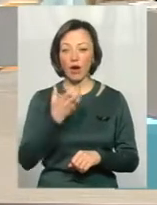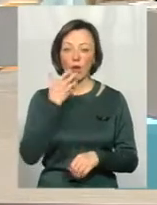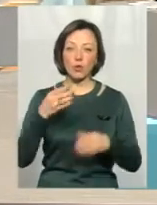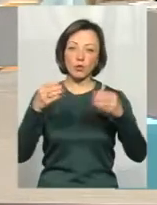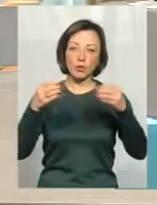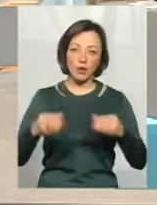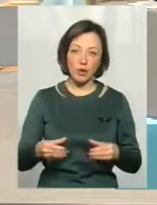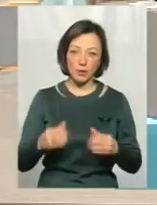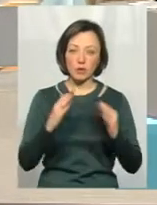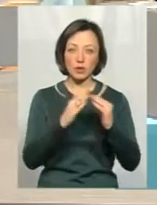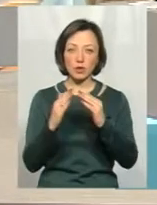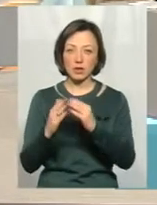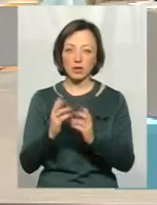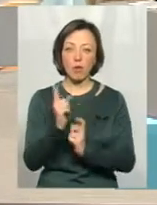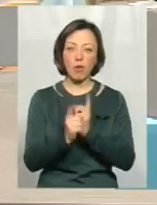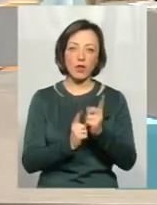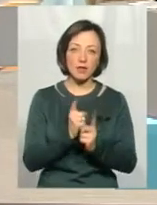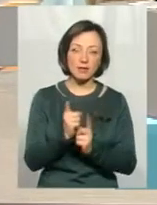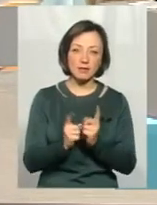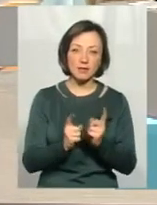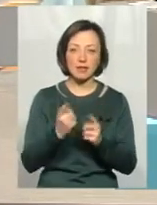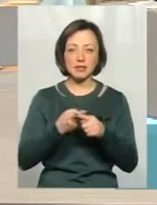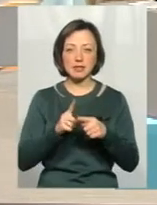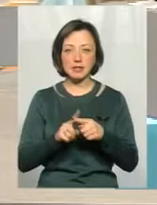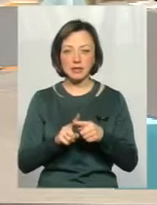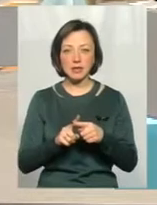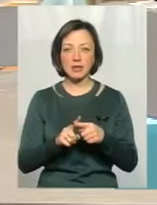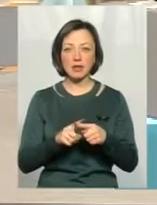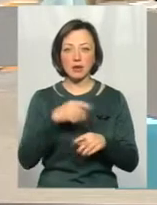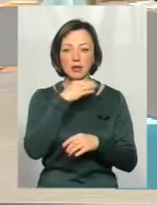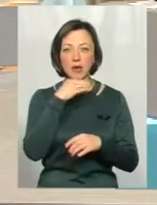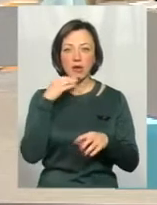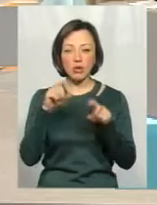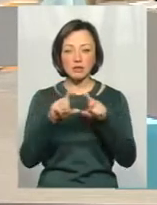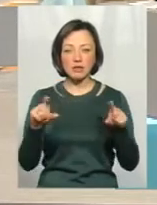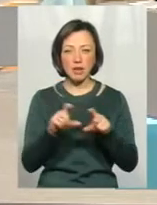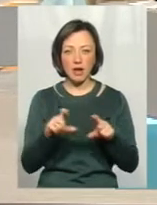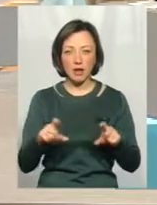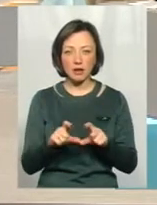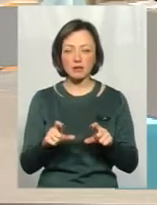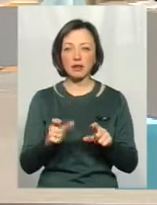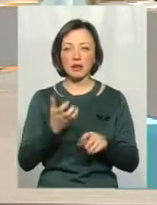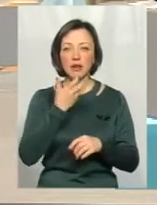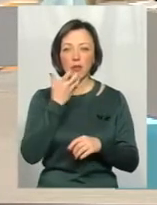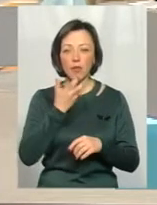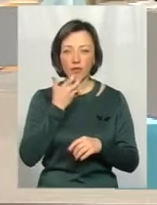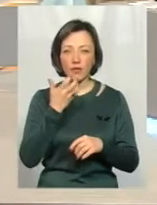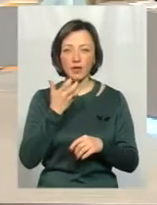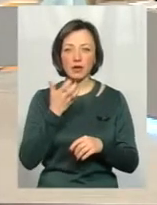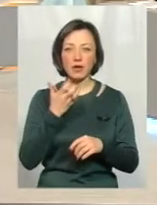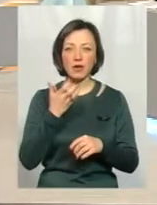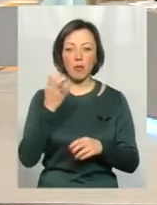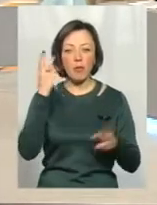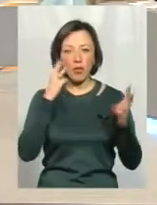багатоквартирних будинків, модернізація цих же таки багатьох закладів, теплові, так би мовити,